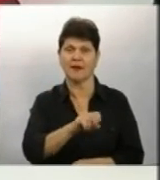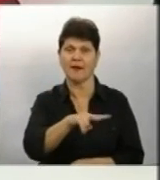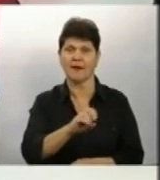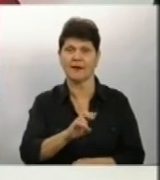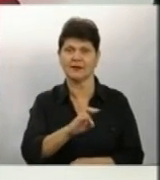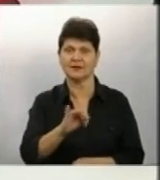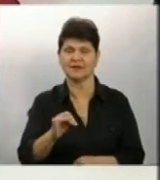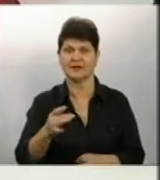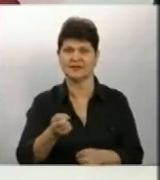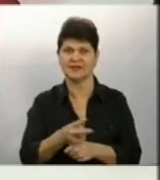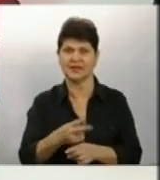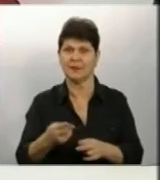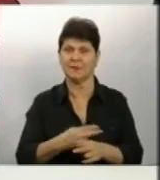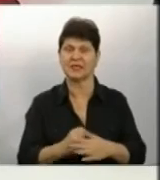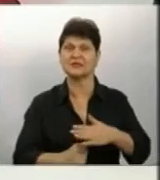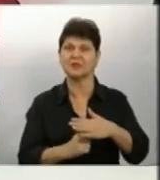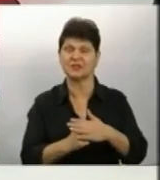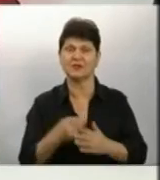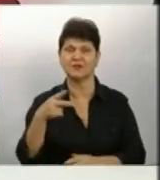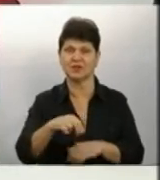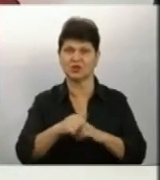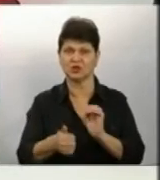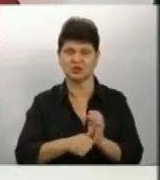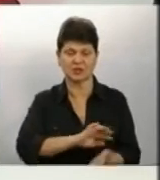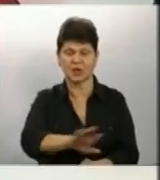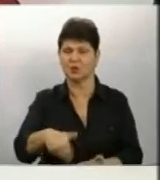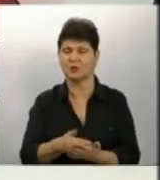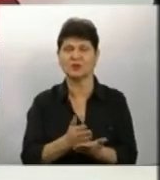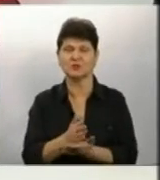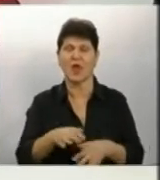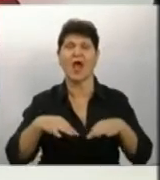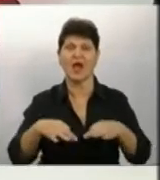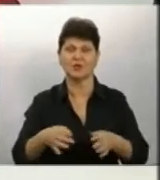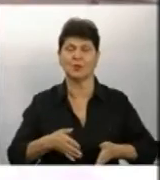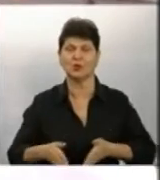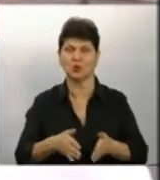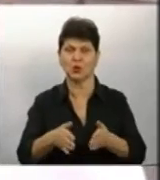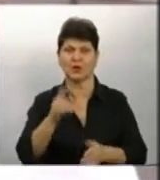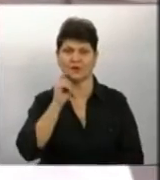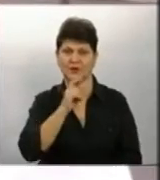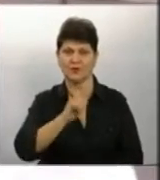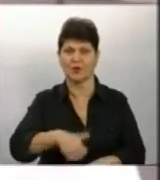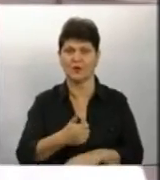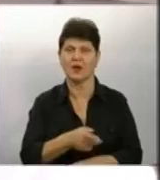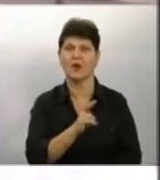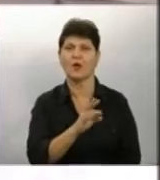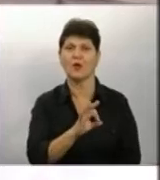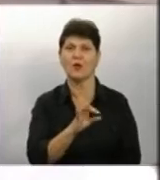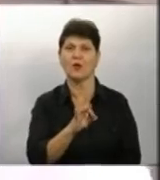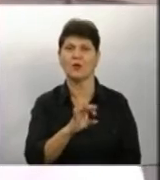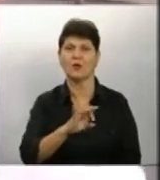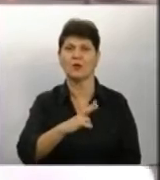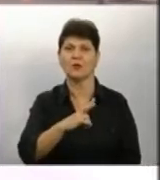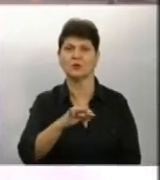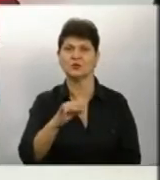безпідставно З 2016 року й до тепер службу автомобільних доріг Вінниччини очолював Ігор Корольчук На наші